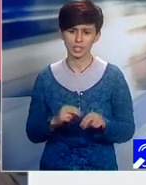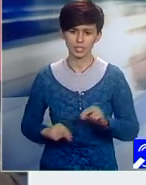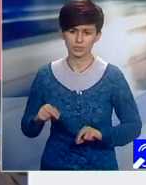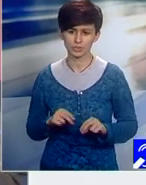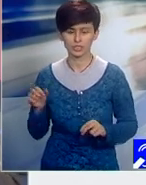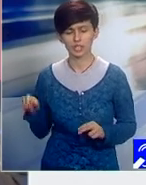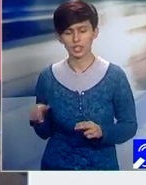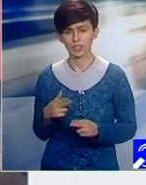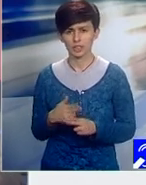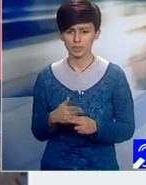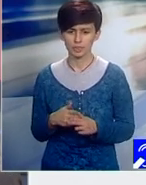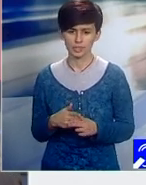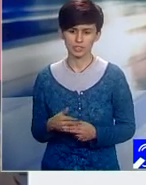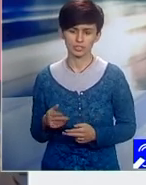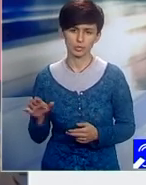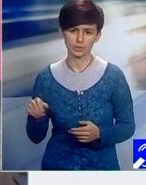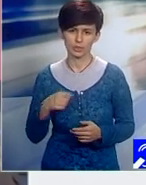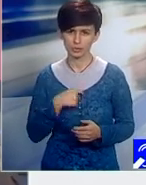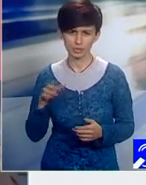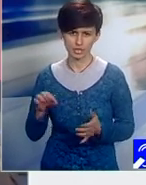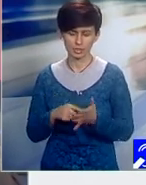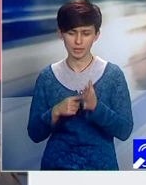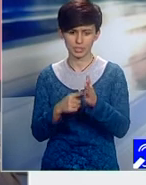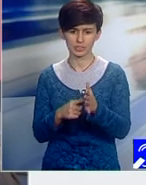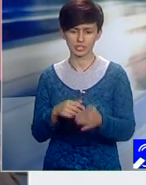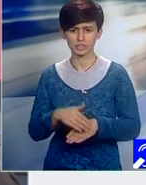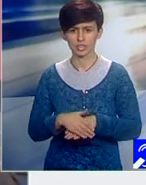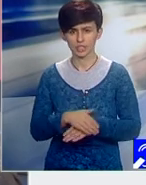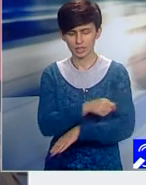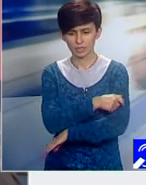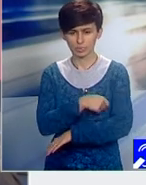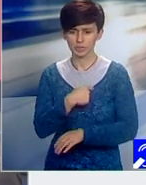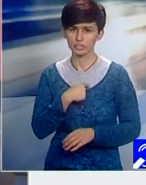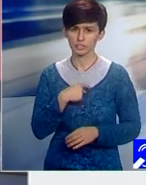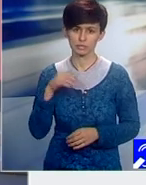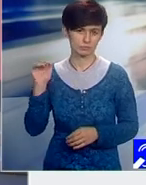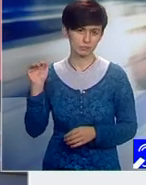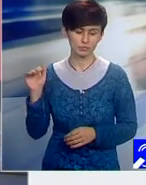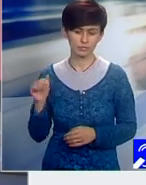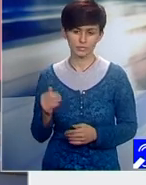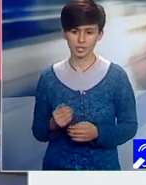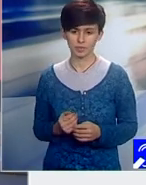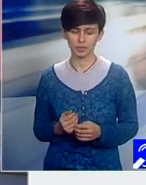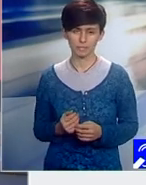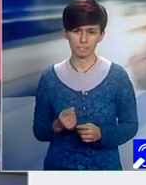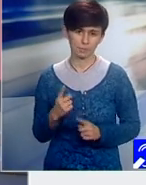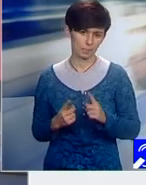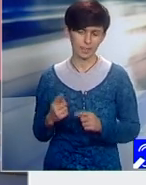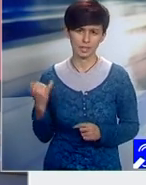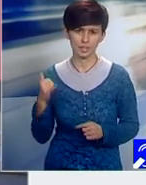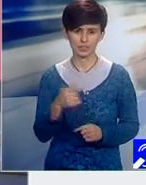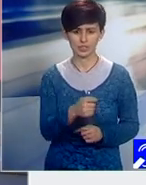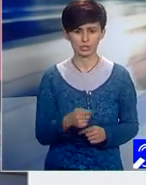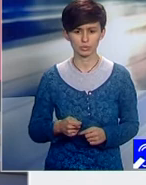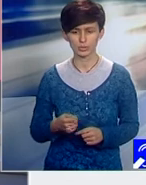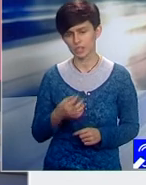pot avea reprezentanță în comisiile care aleg aceeași manageri și acolo în comisie poți să le întrebi, domnule, ai venit cu un proiect. Te rog să-mi